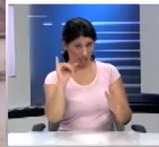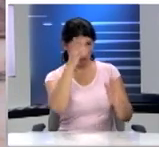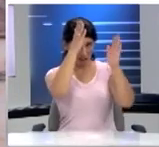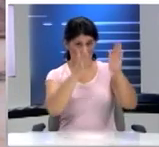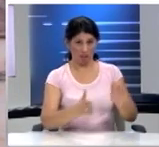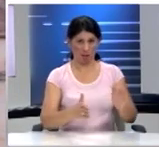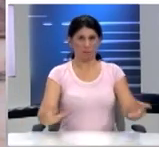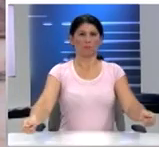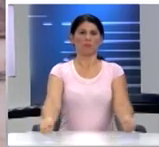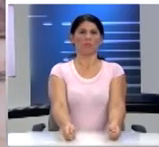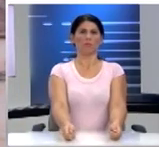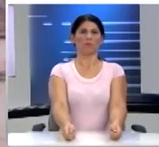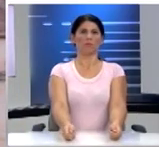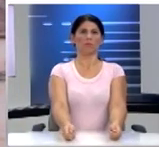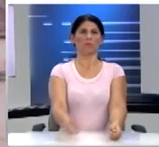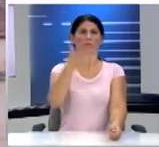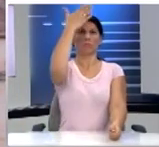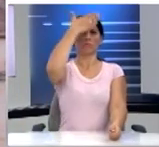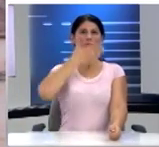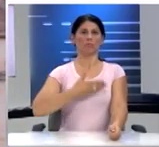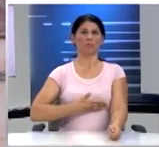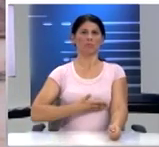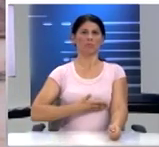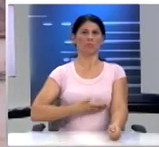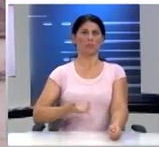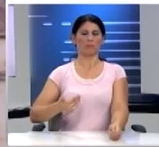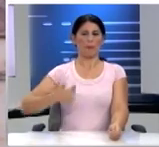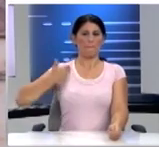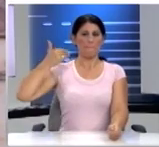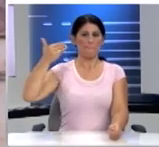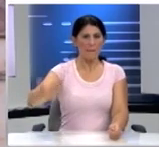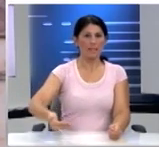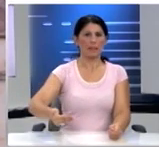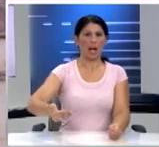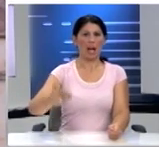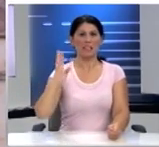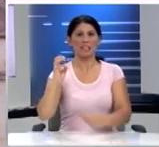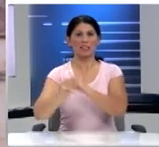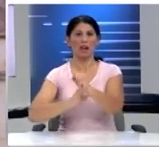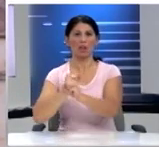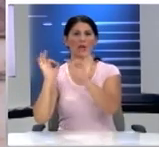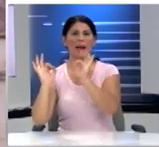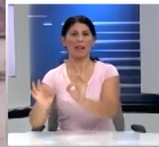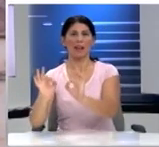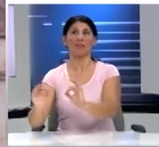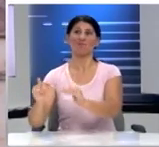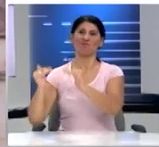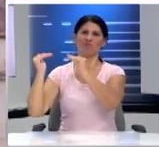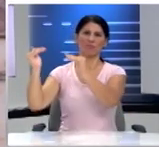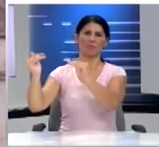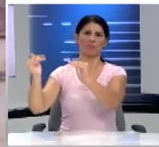ακινησία Στην αποτύπωση Ενώ οι μετέπειτα τέχνη Η κλασική Της ακμής